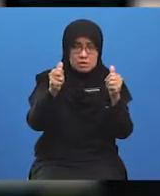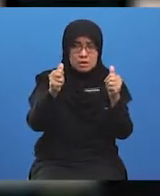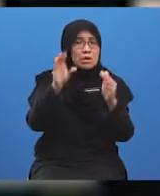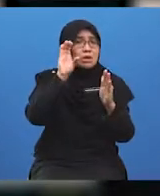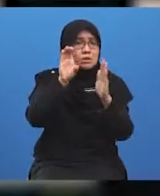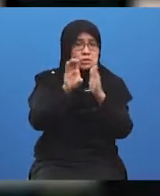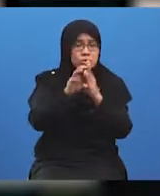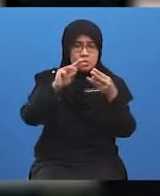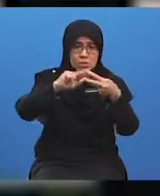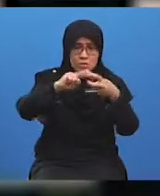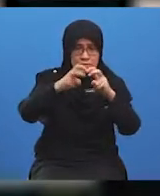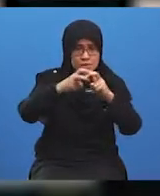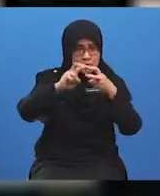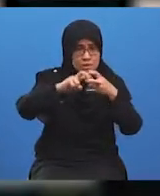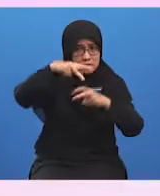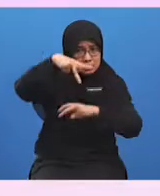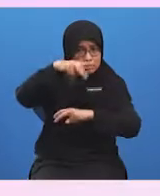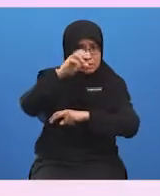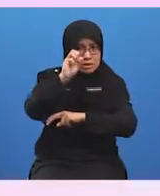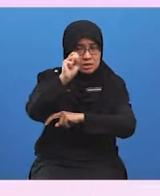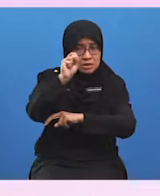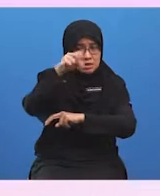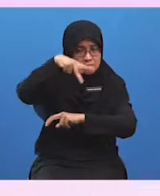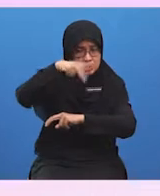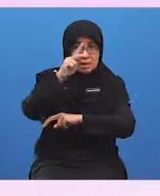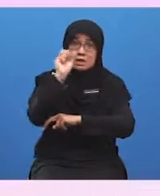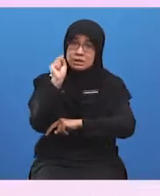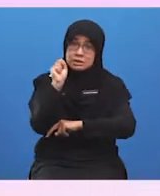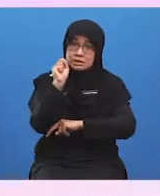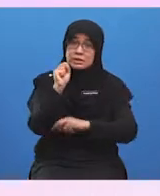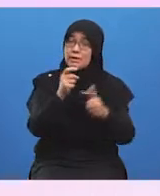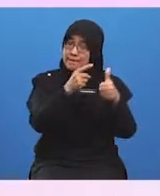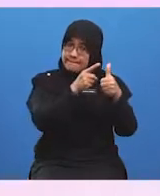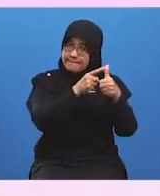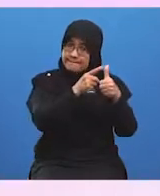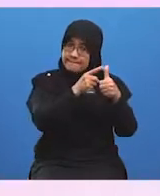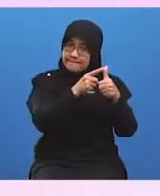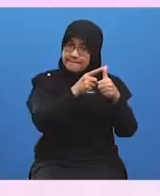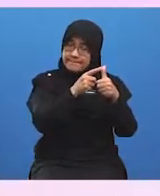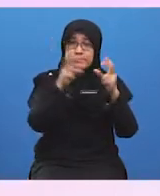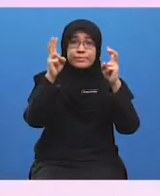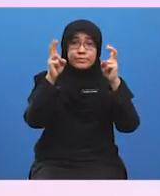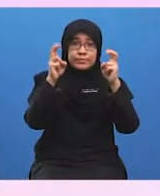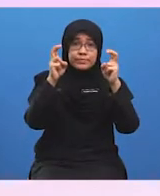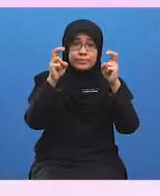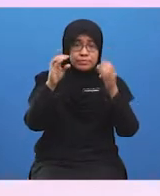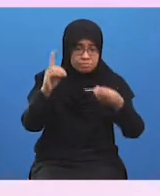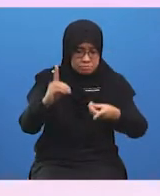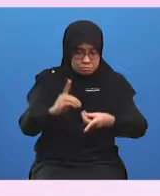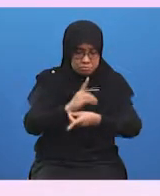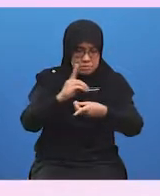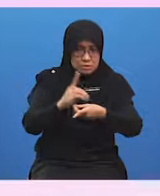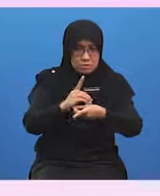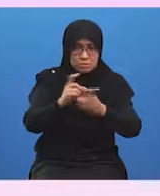yang dihadapi oleh PKS. keratan akhbar pertama bertajuk, Dokumentasi